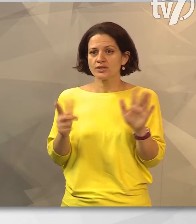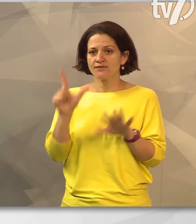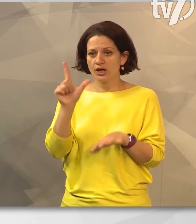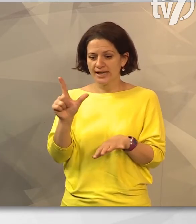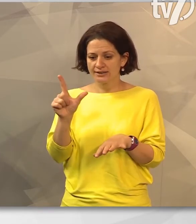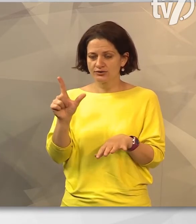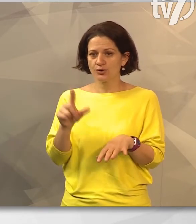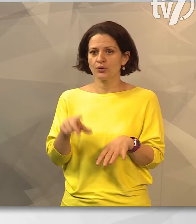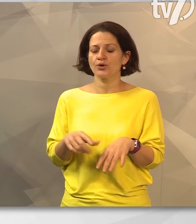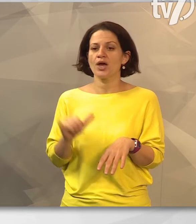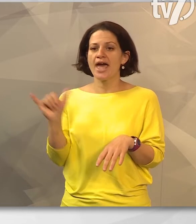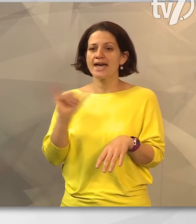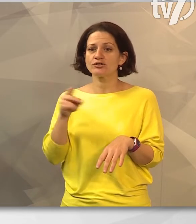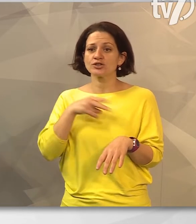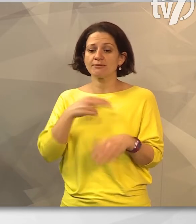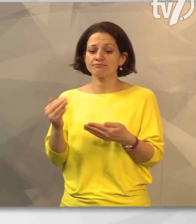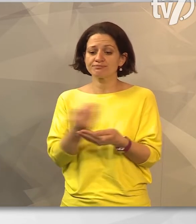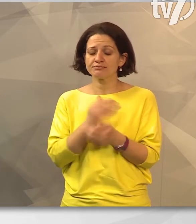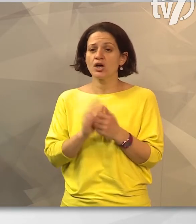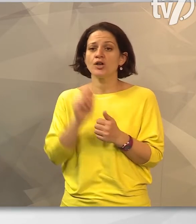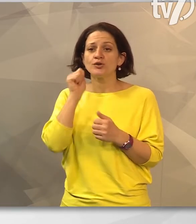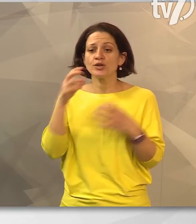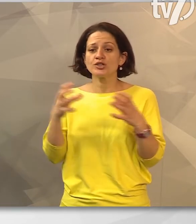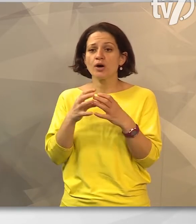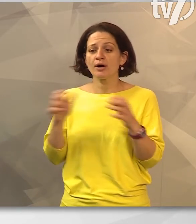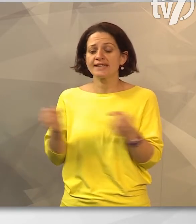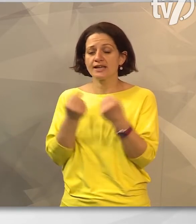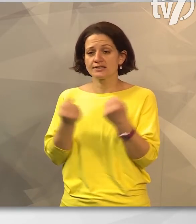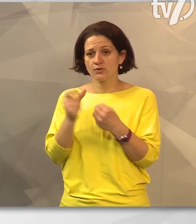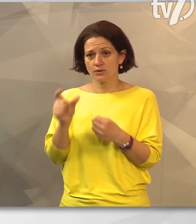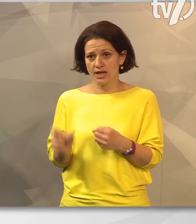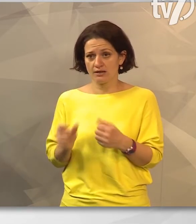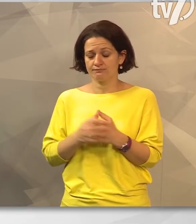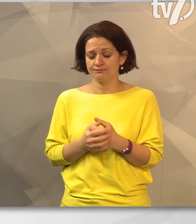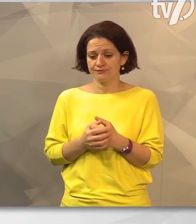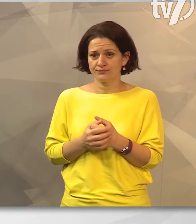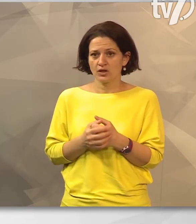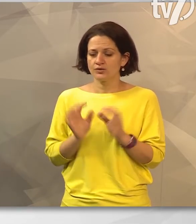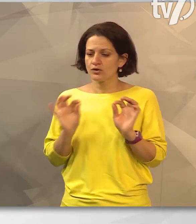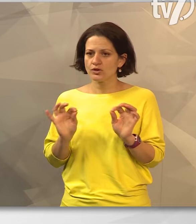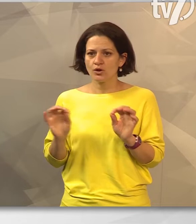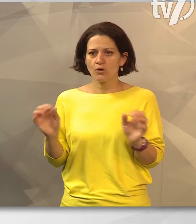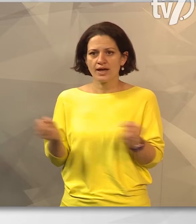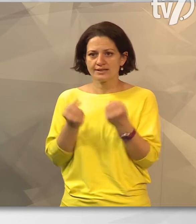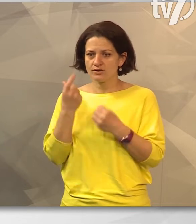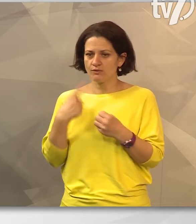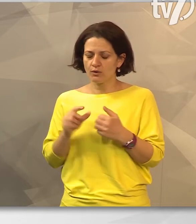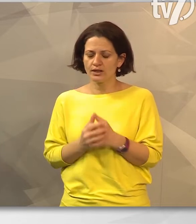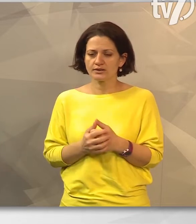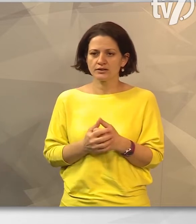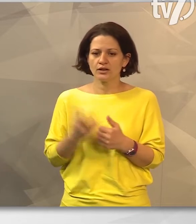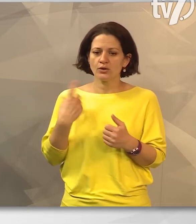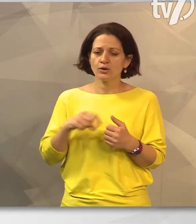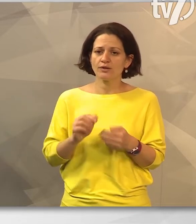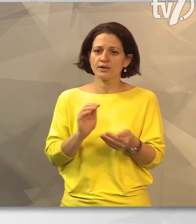-ben ezüstérmett szerzett női csapat edzője, és hát nagyon jó edző volt. Ő